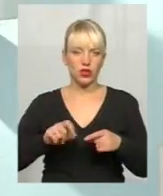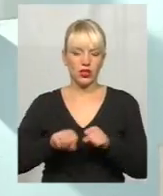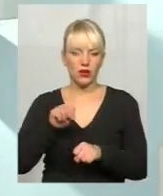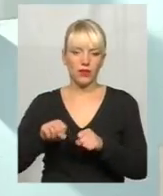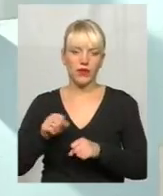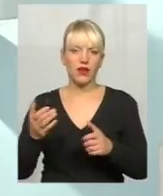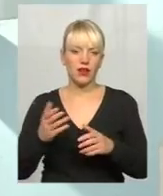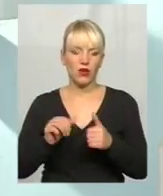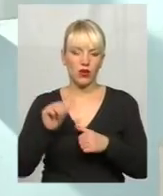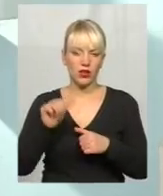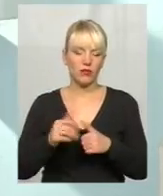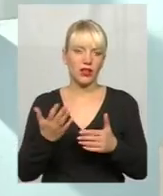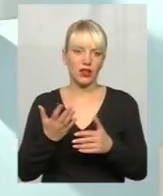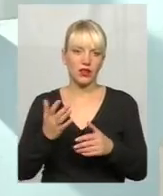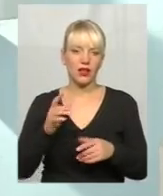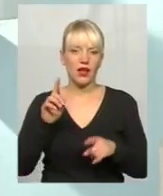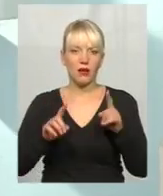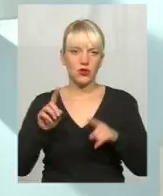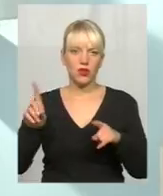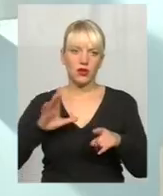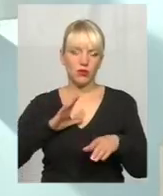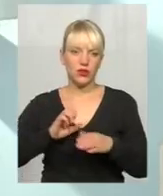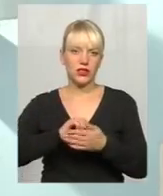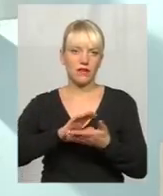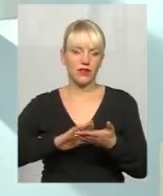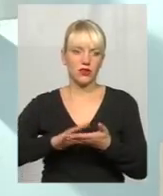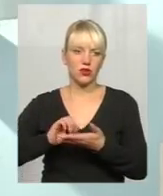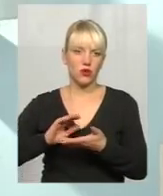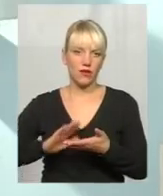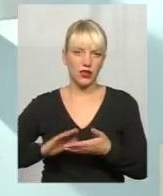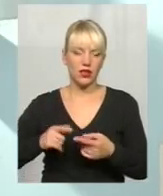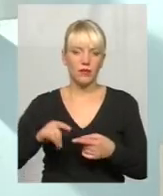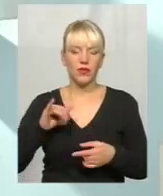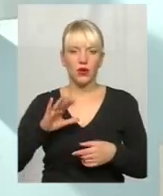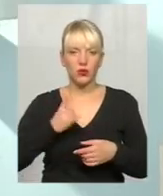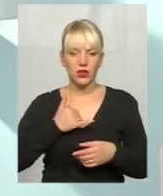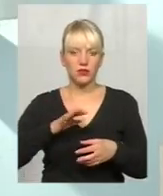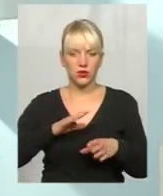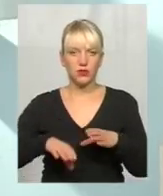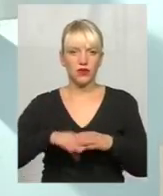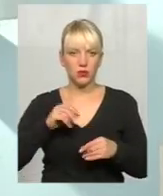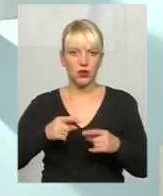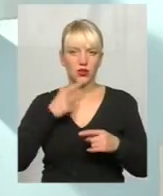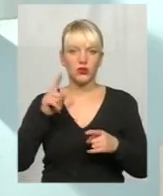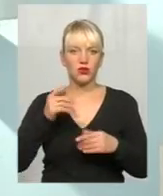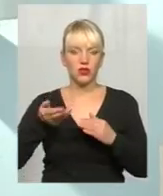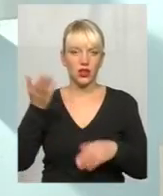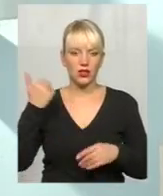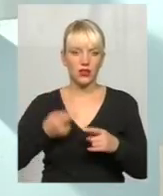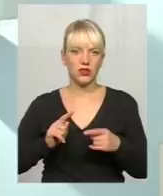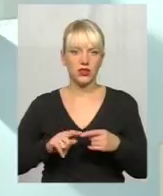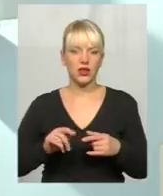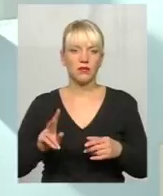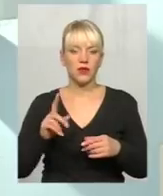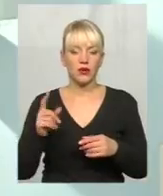епізодів, які були отак зафіксовані. Але, ну, були в нас в інших ОТГ вибори ще раніше, так, це от для цих семи, це